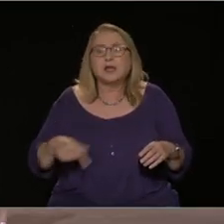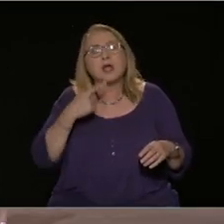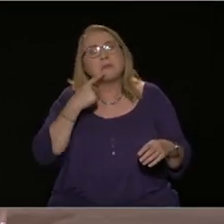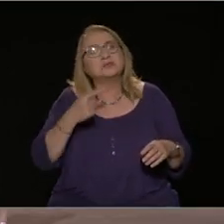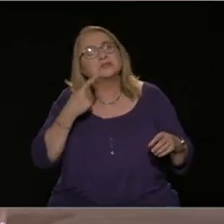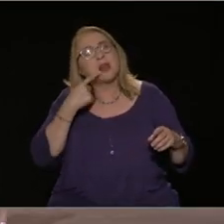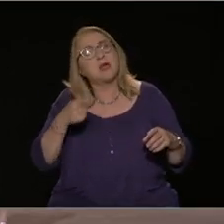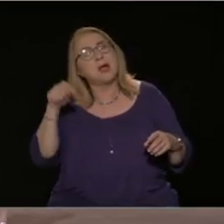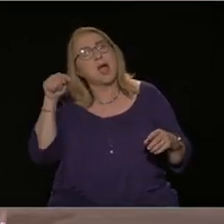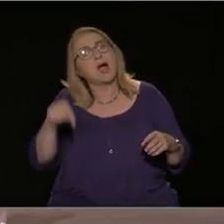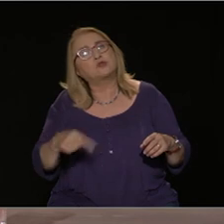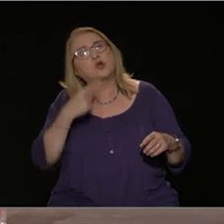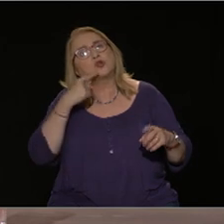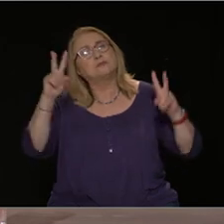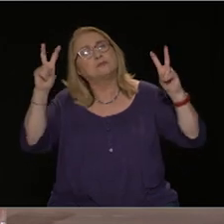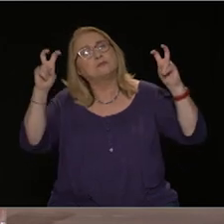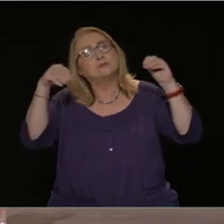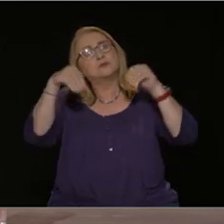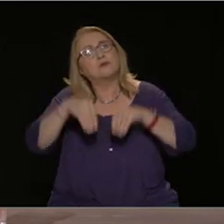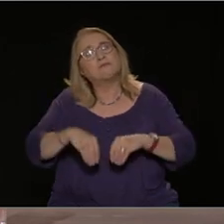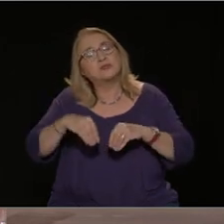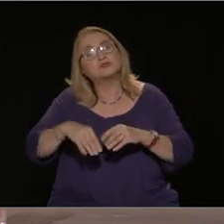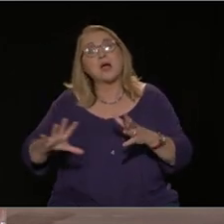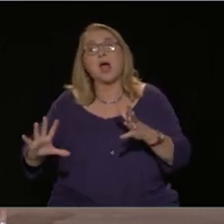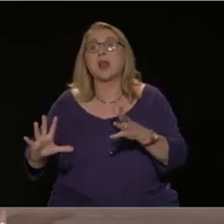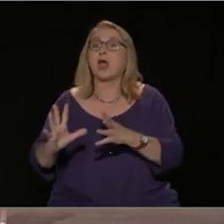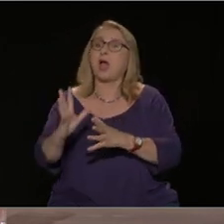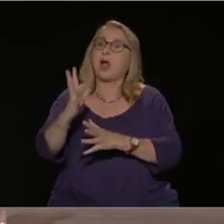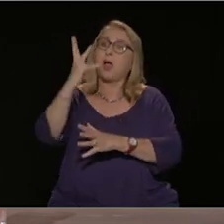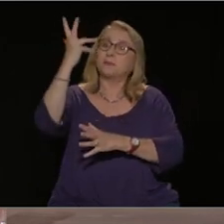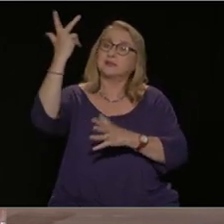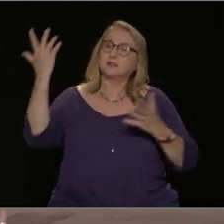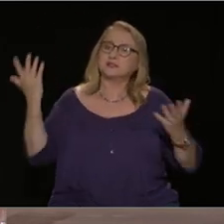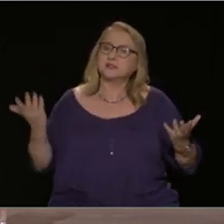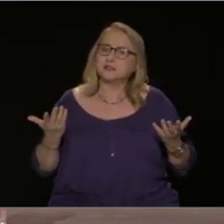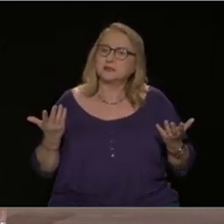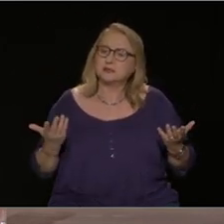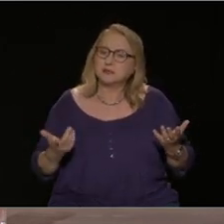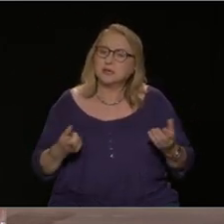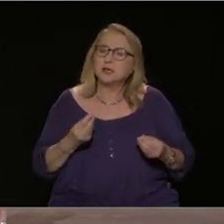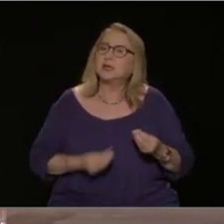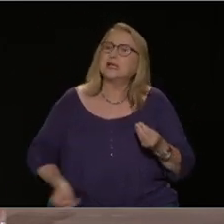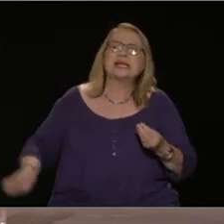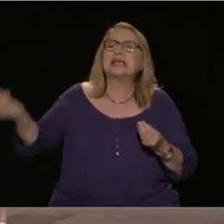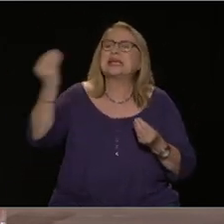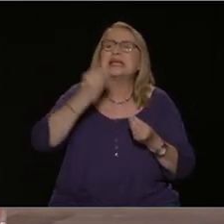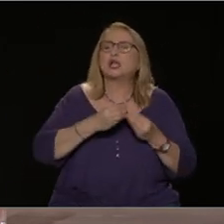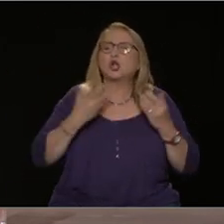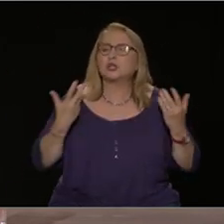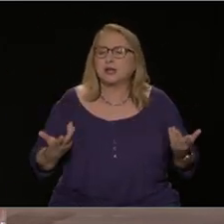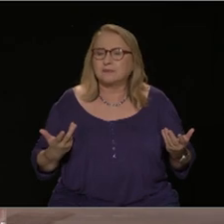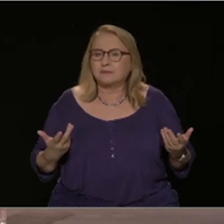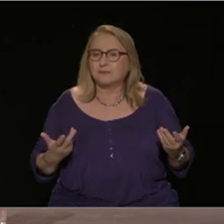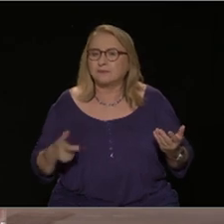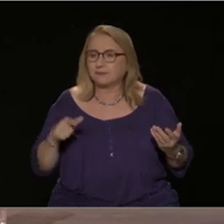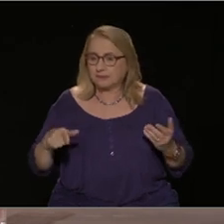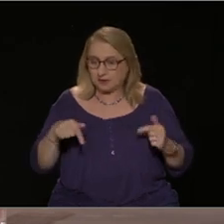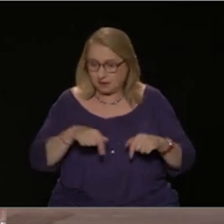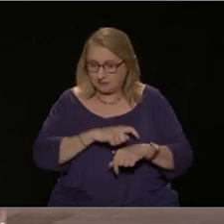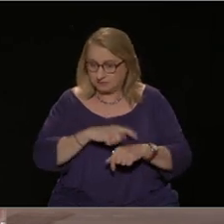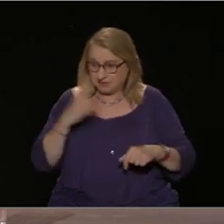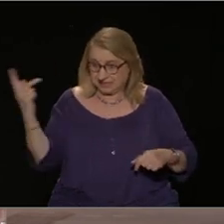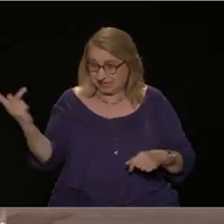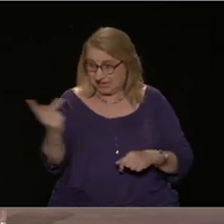Και ακόμα χειρότερα, κύριε Μποτόνι, απέναντι σε αυτή την κατάσταση, όπου οι ανισότητες οι